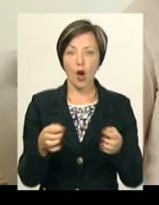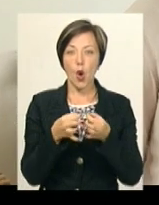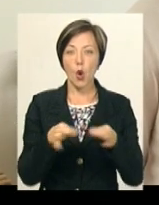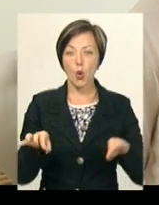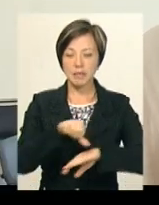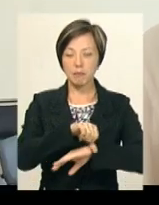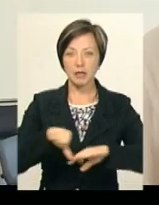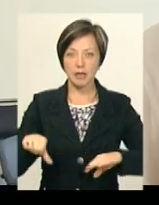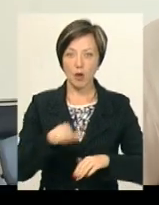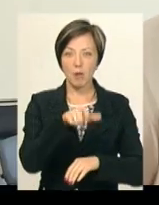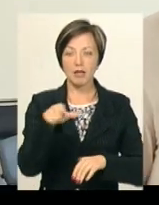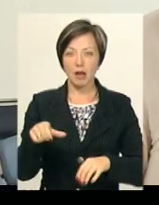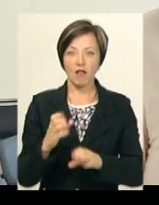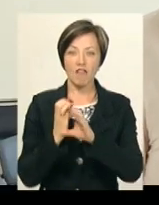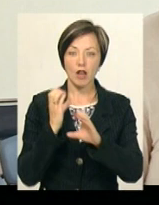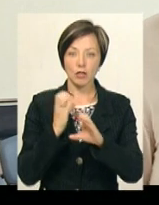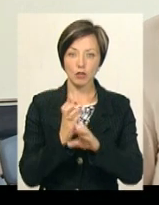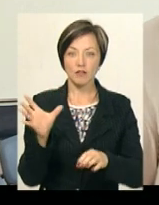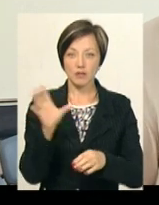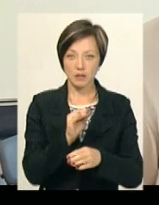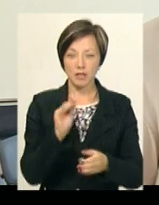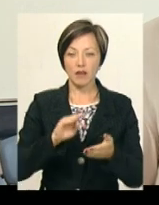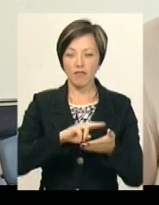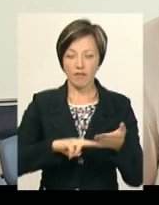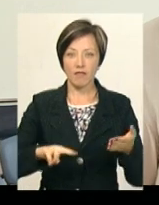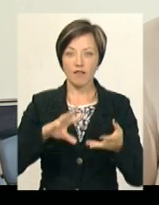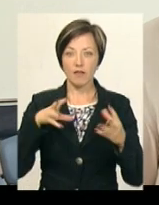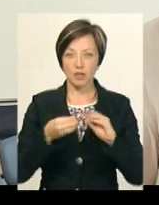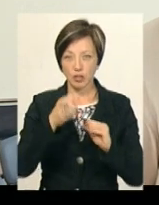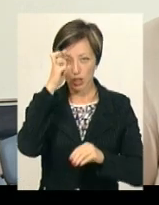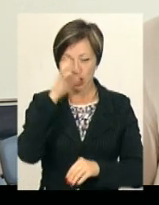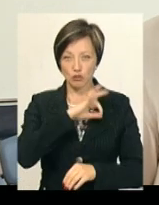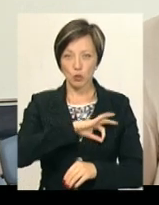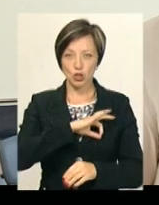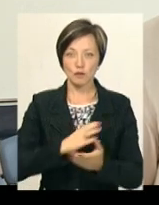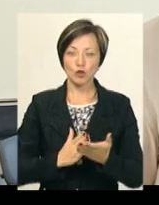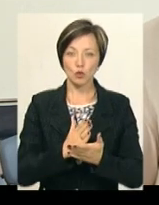гуманітарного вантажу. На весь вантаж ми отримали санітарний геїчний висновок від Держспоживслужби.